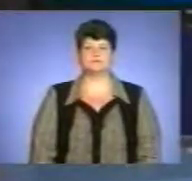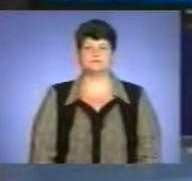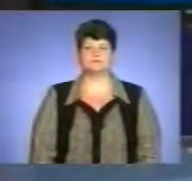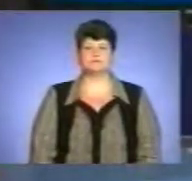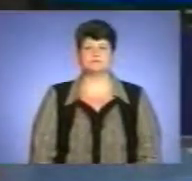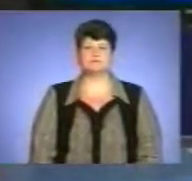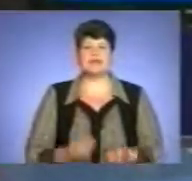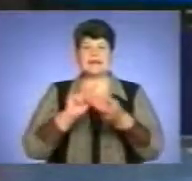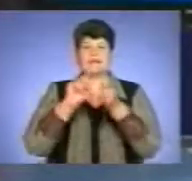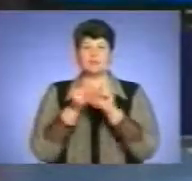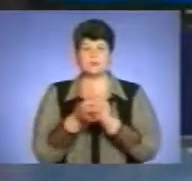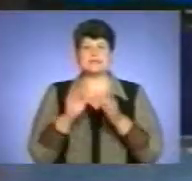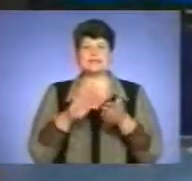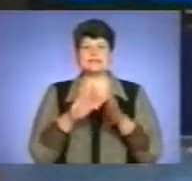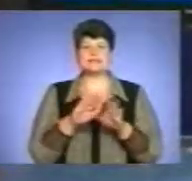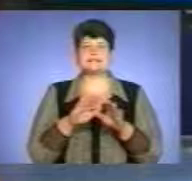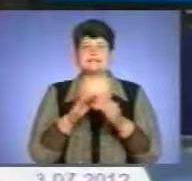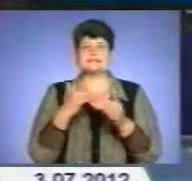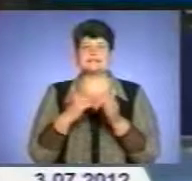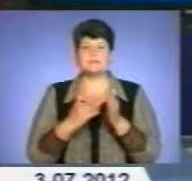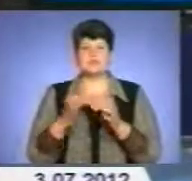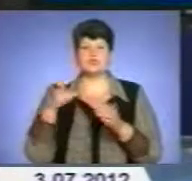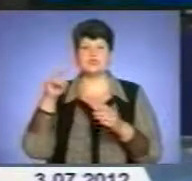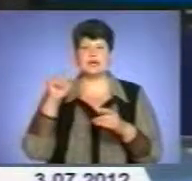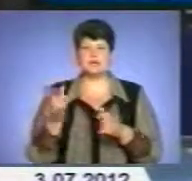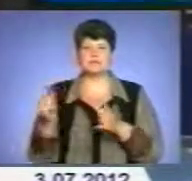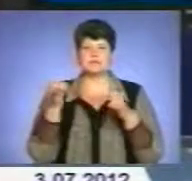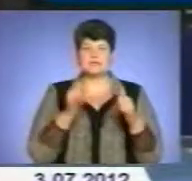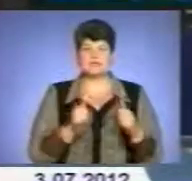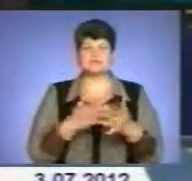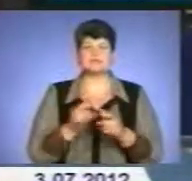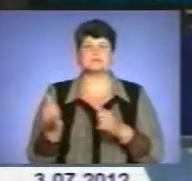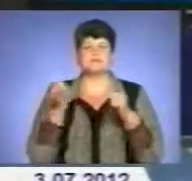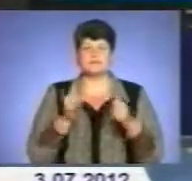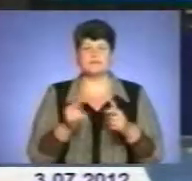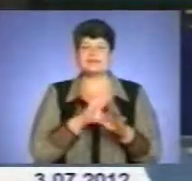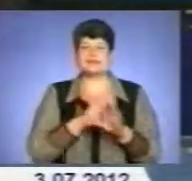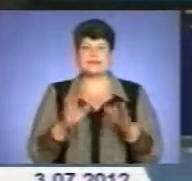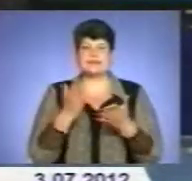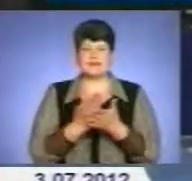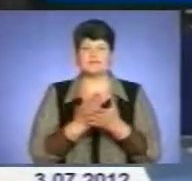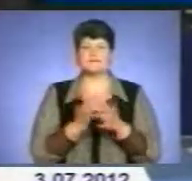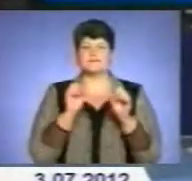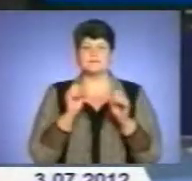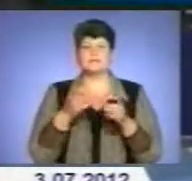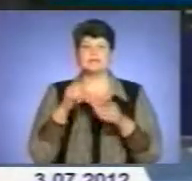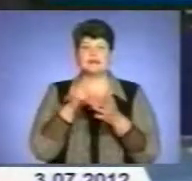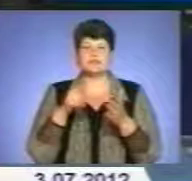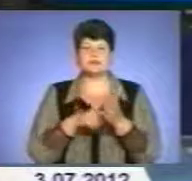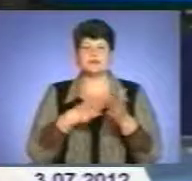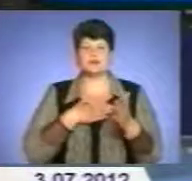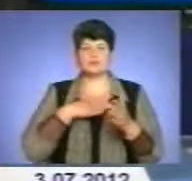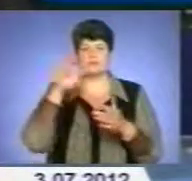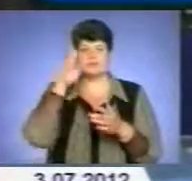Реформа системи соціального забезпечення та захисту громадян сьогодні є невідкладним питанням для нашої держави. Про це президент України Віктор